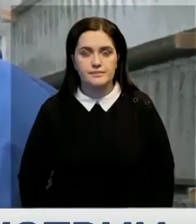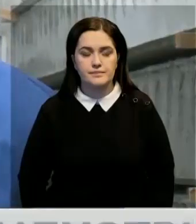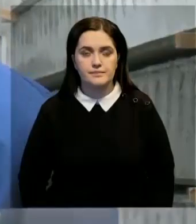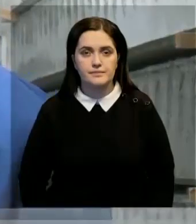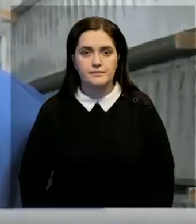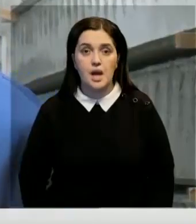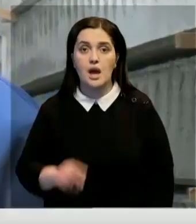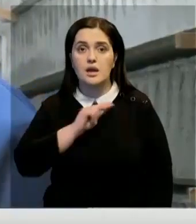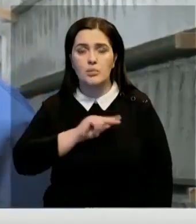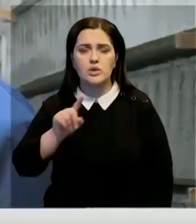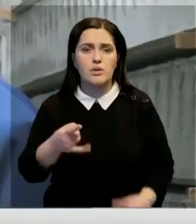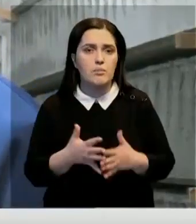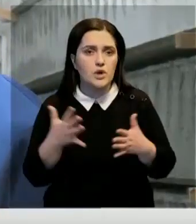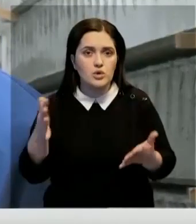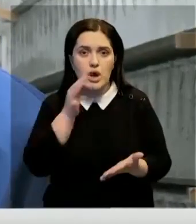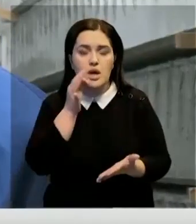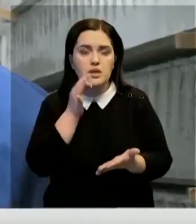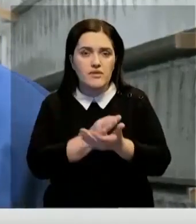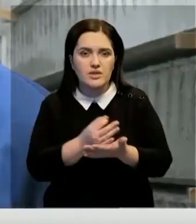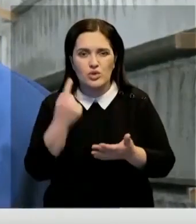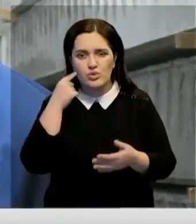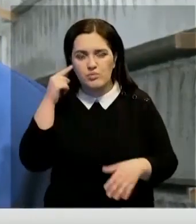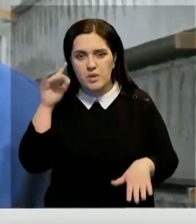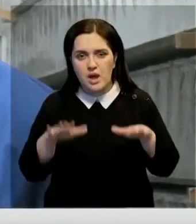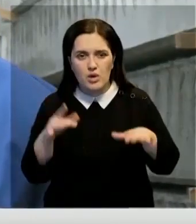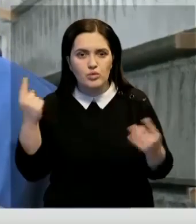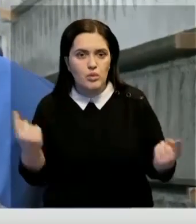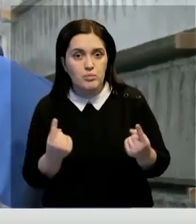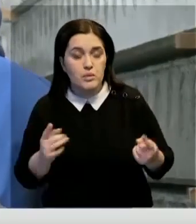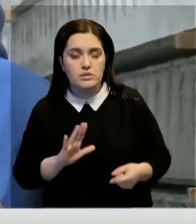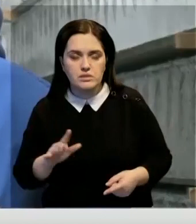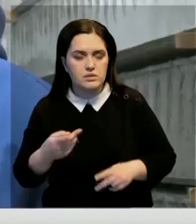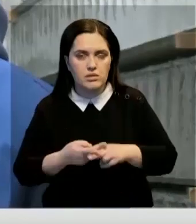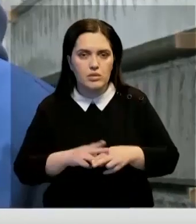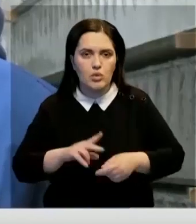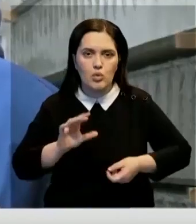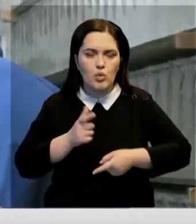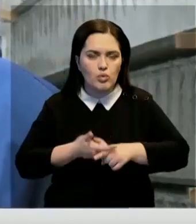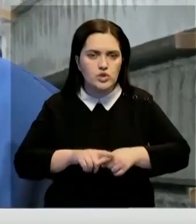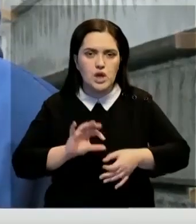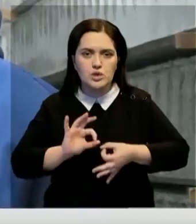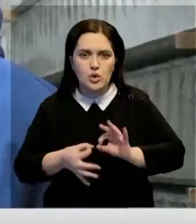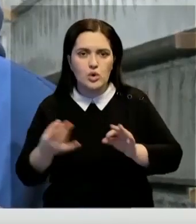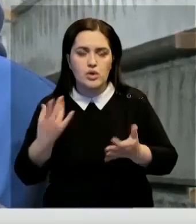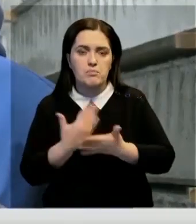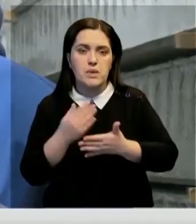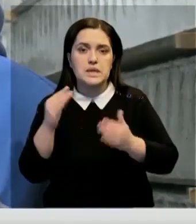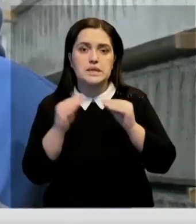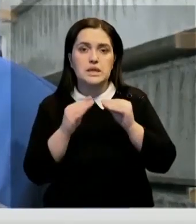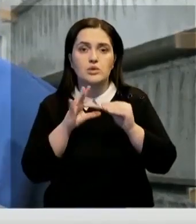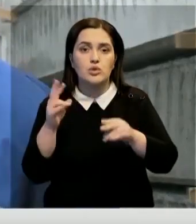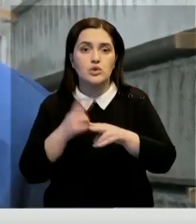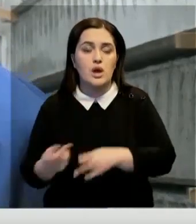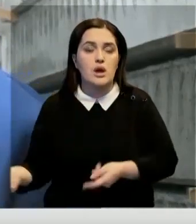Работа требует большой ответственности. Это только кажется, что в ней нет ничего сложного. К примеру, нужно перенести 10 тонн арматуры